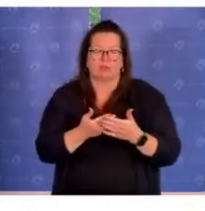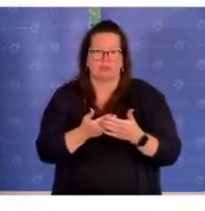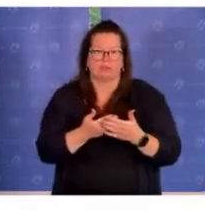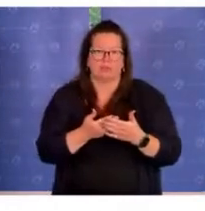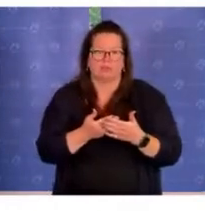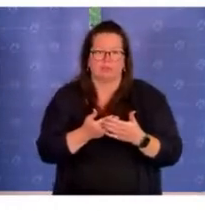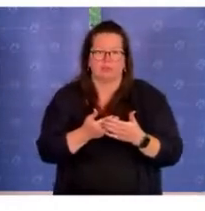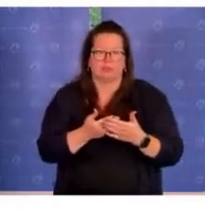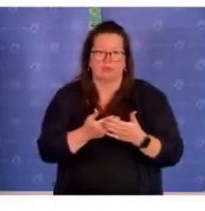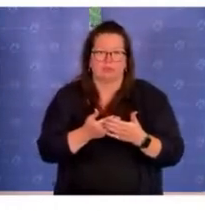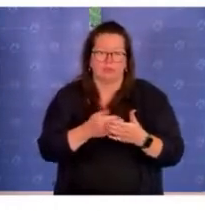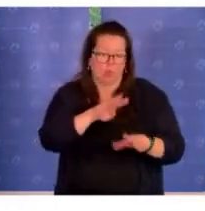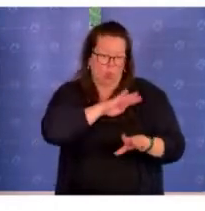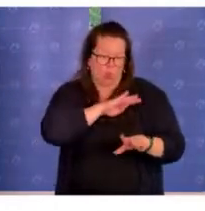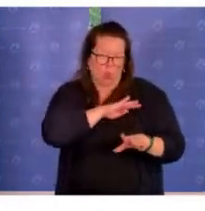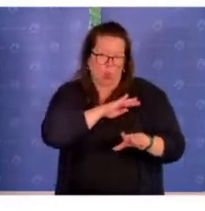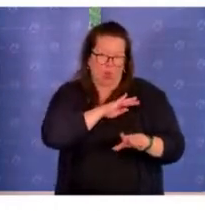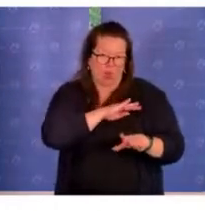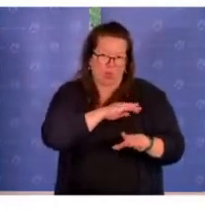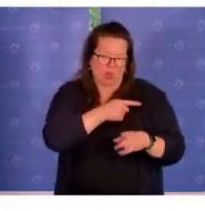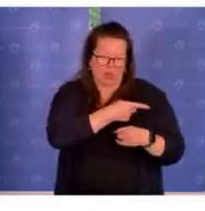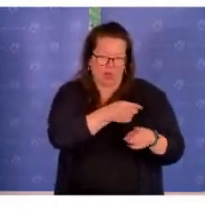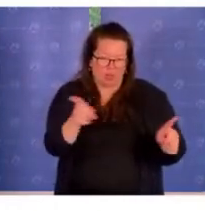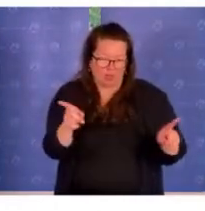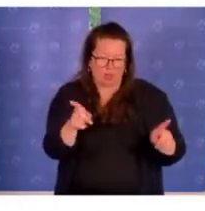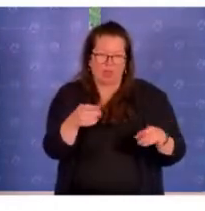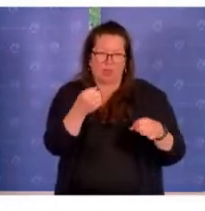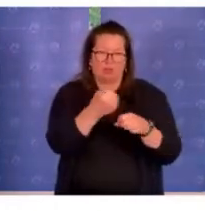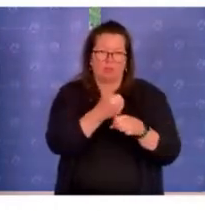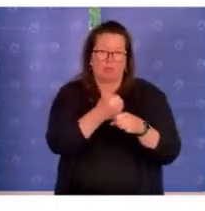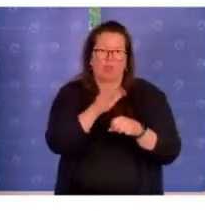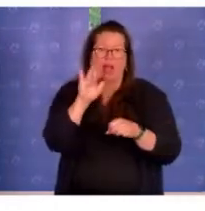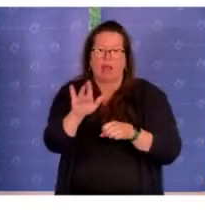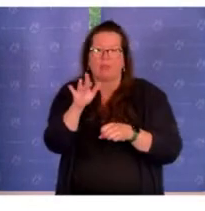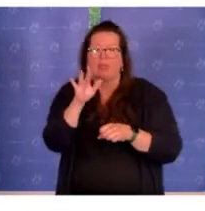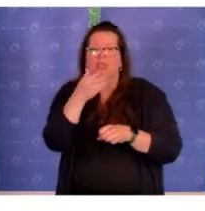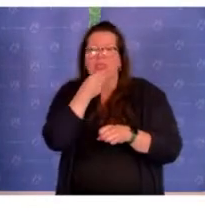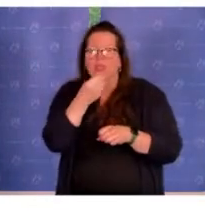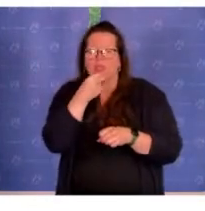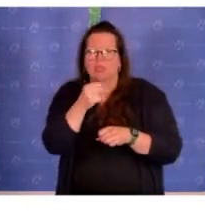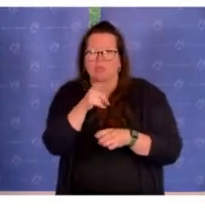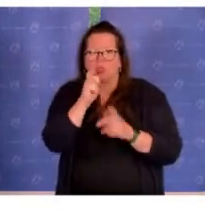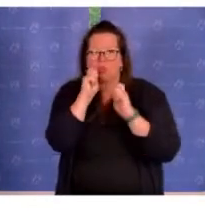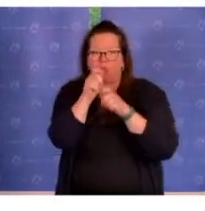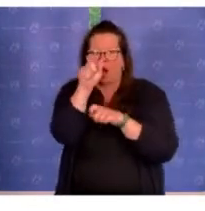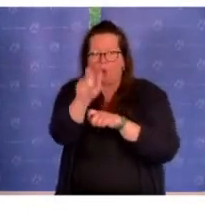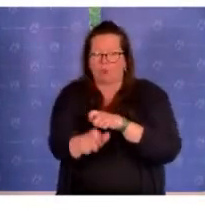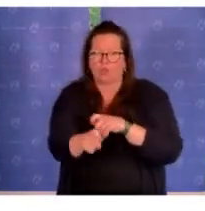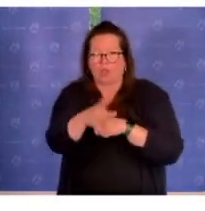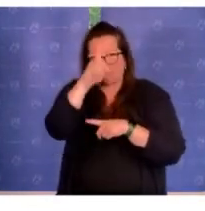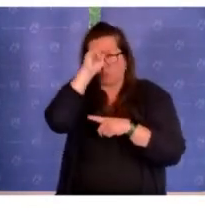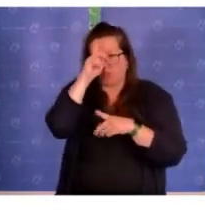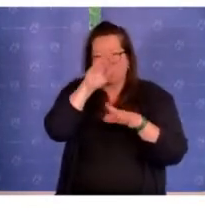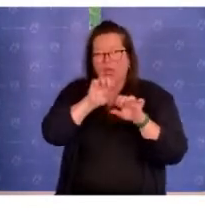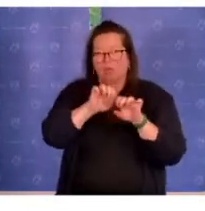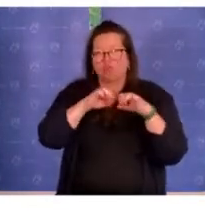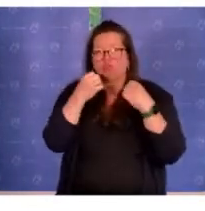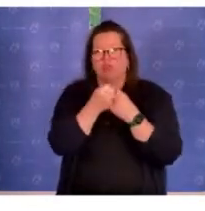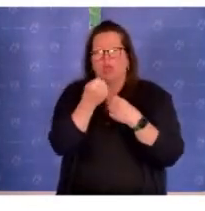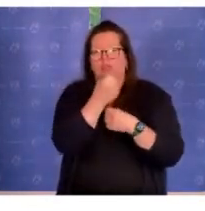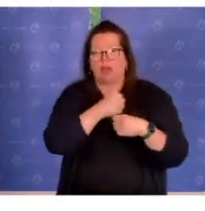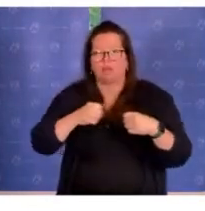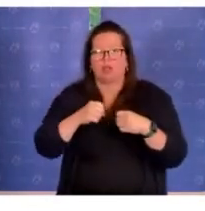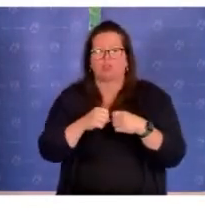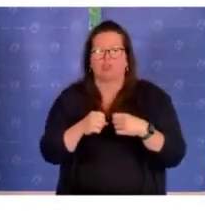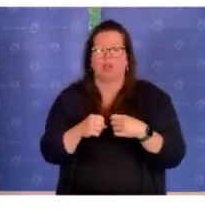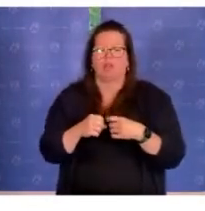Kolleginnen und Kollegen, die diese Tätigkeit als Antisemitismusbeauftragte bei unserer Generalstaatsanwaltschaft und Polizei ausgeübt haben oder